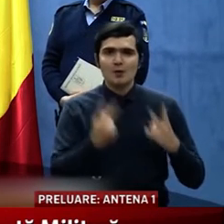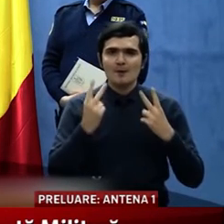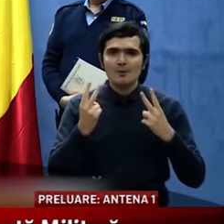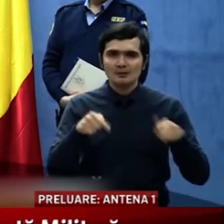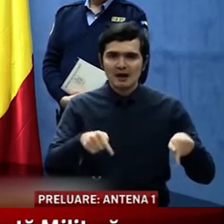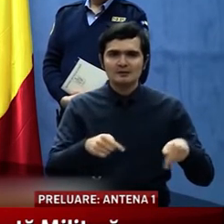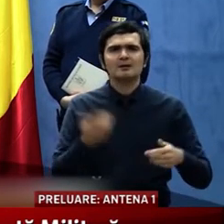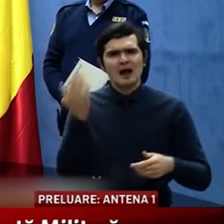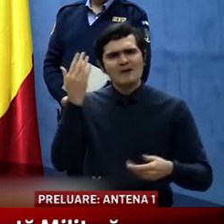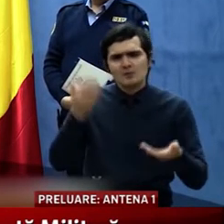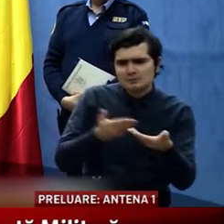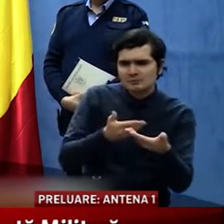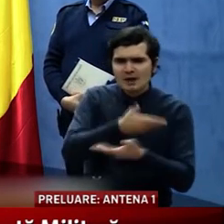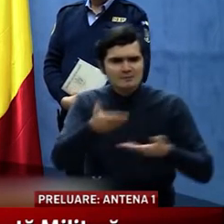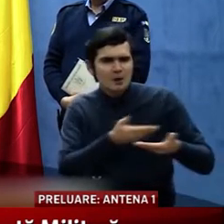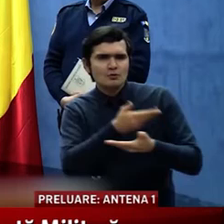dezbătut și